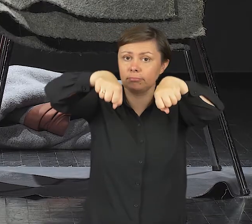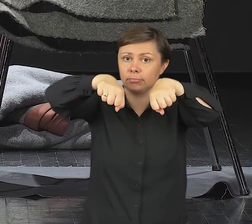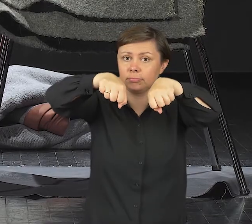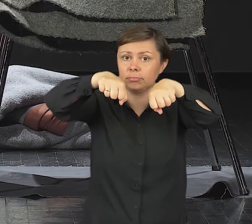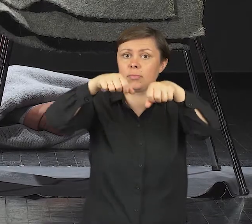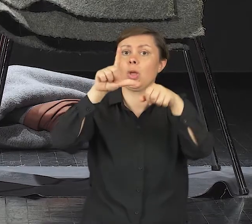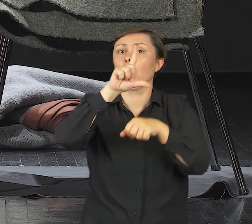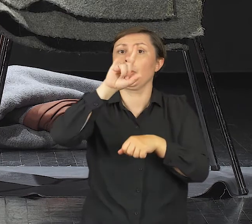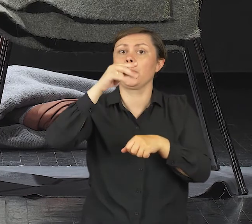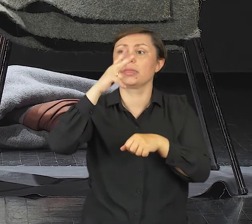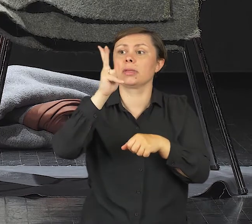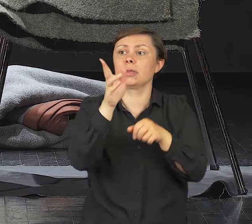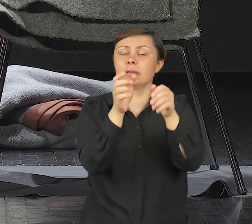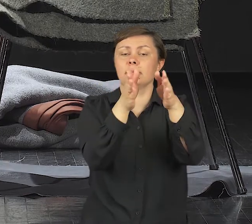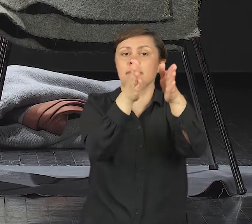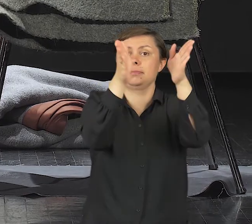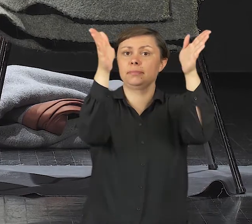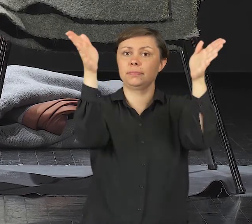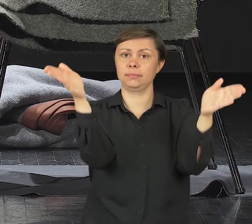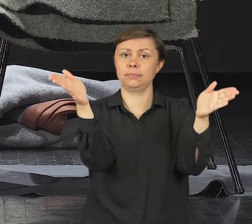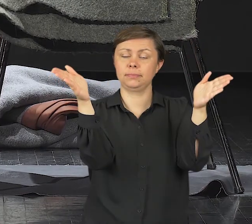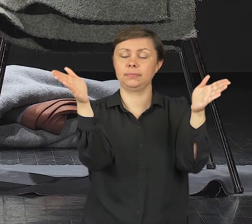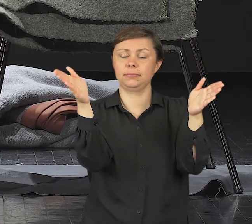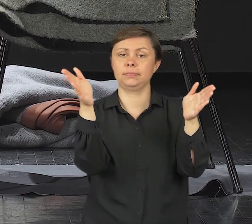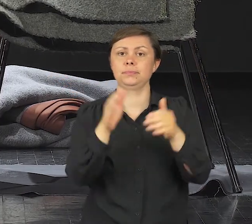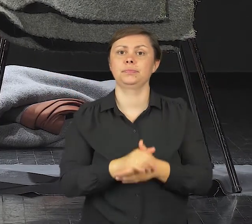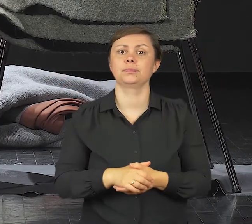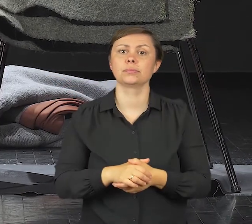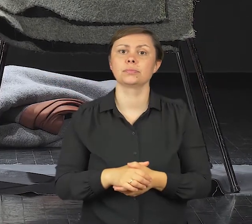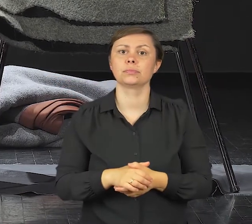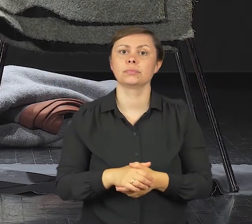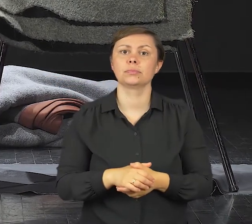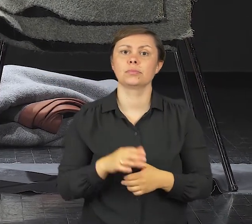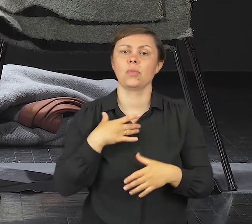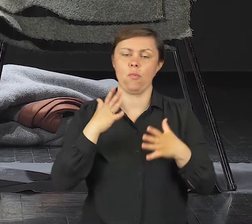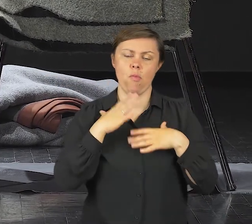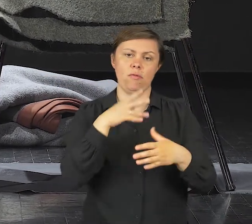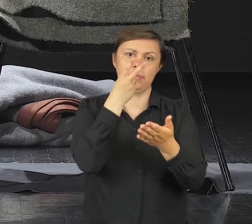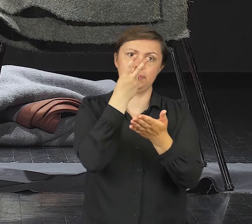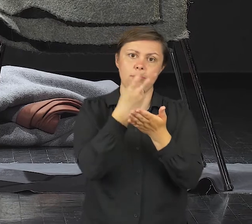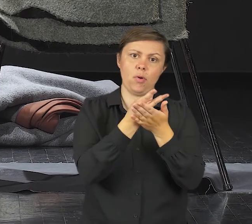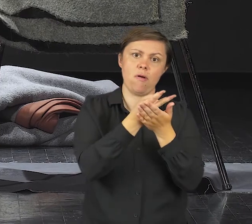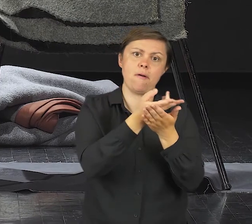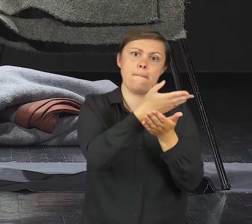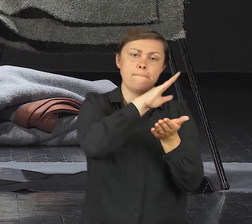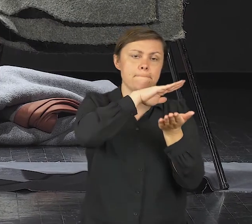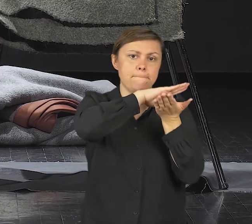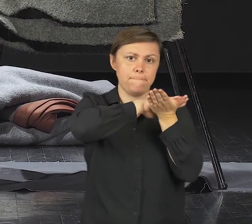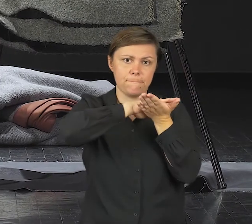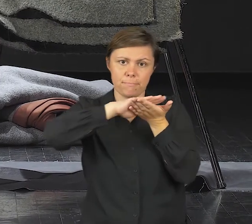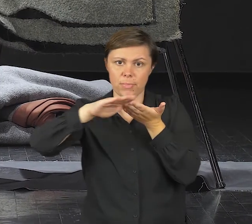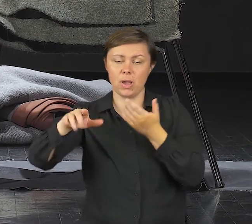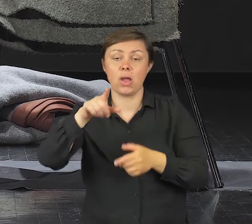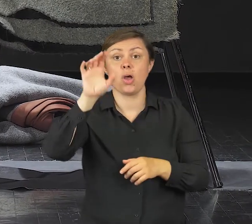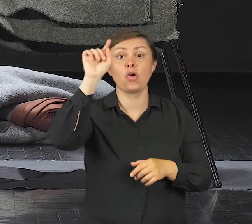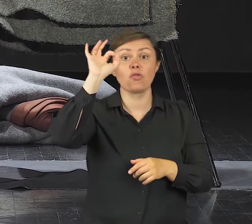kierując na zewnątrz i powoli położysz się płasko. Gdyby twoja głowa